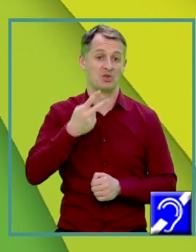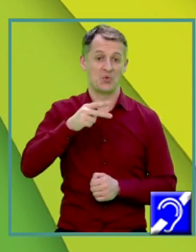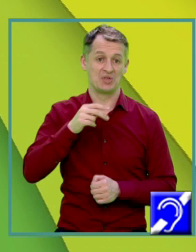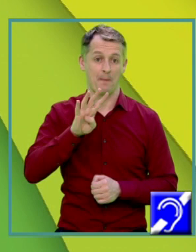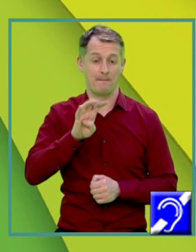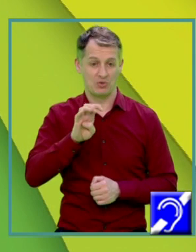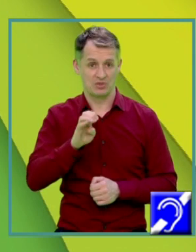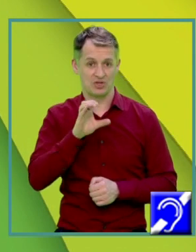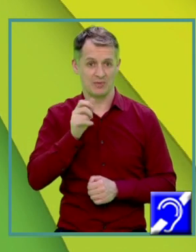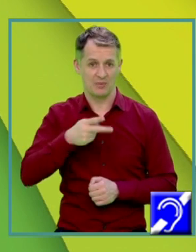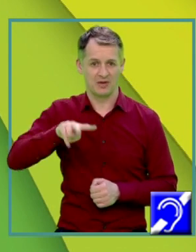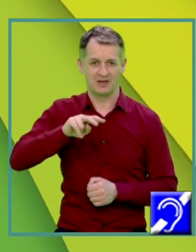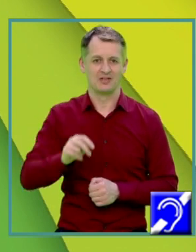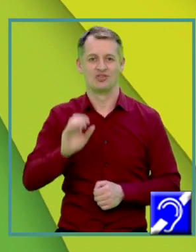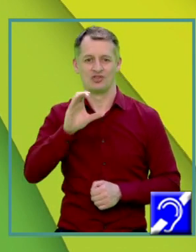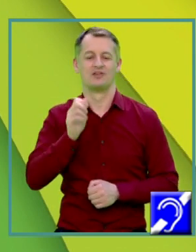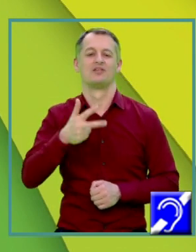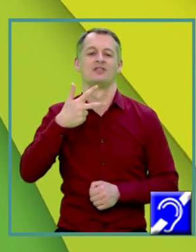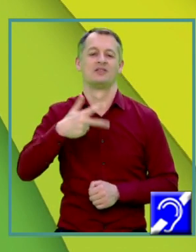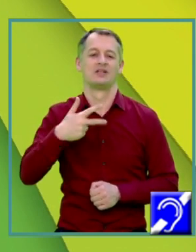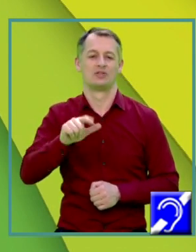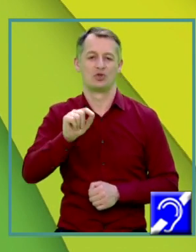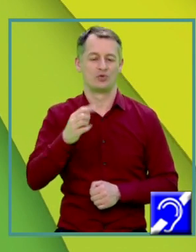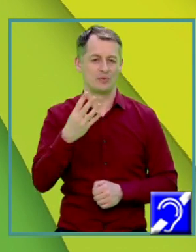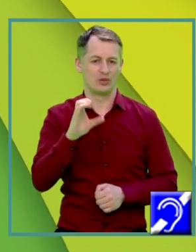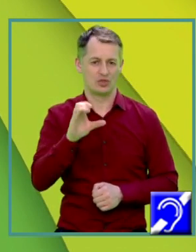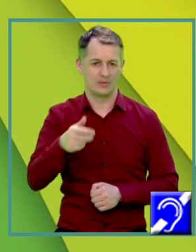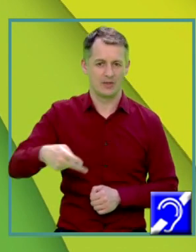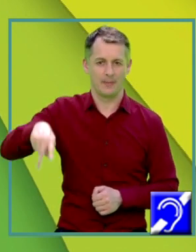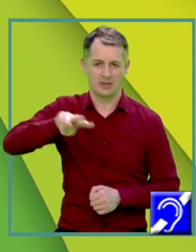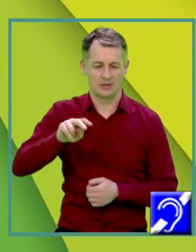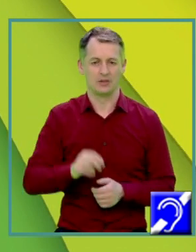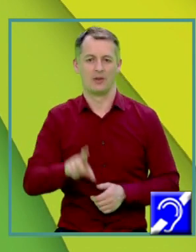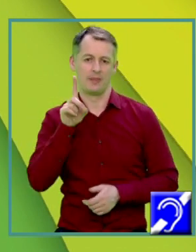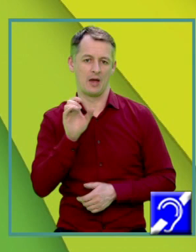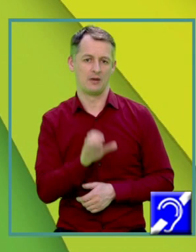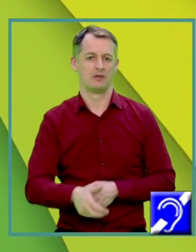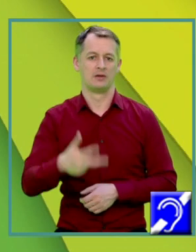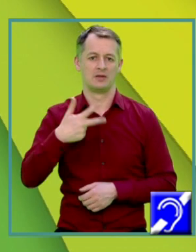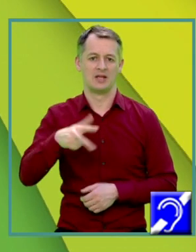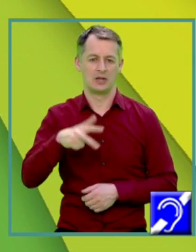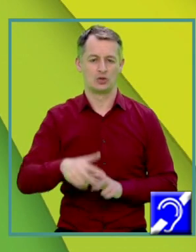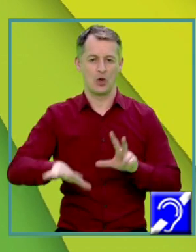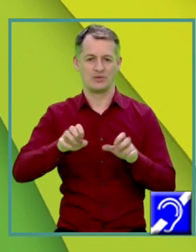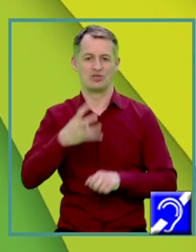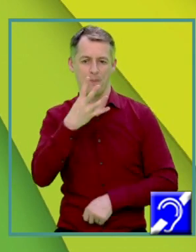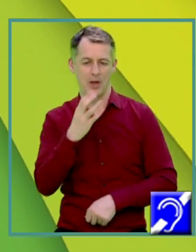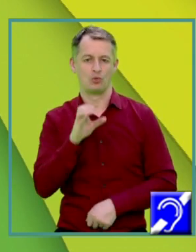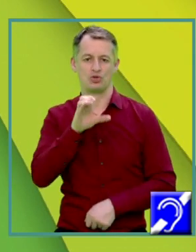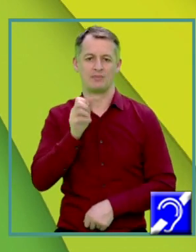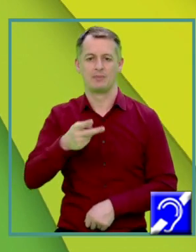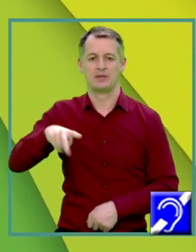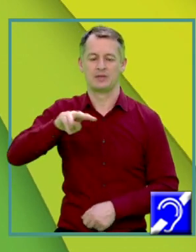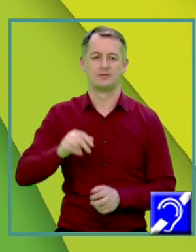pătrați C. 324 cm pătrați D. 384